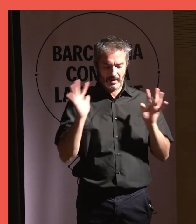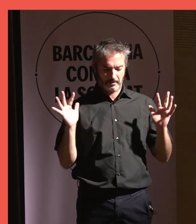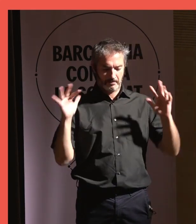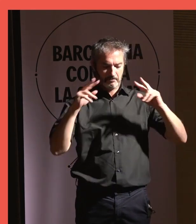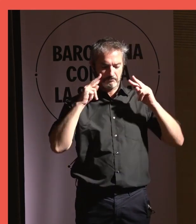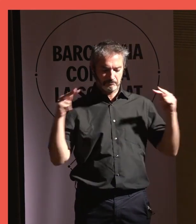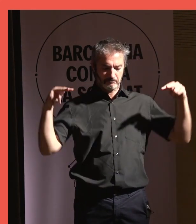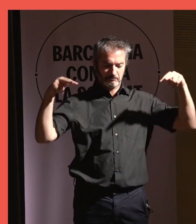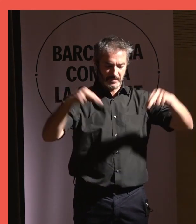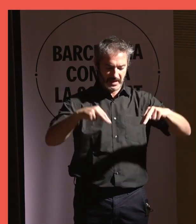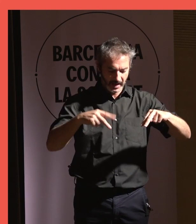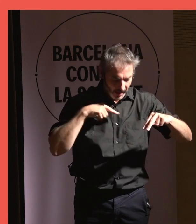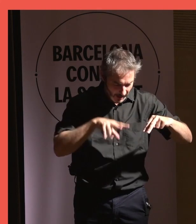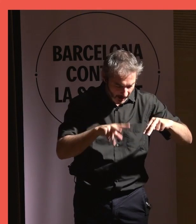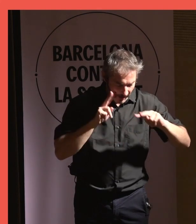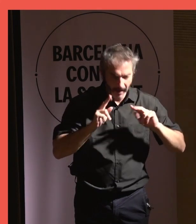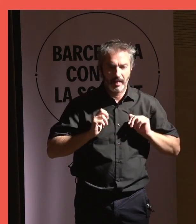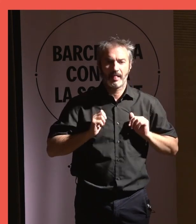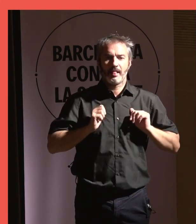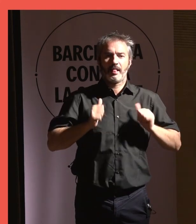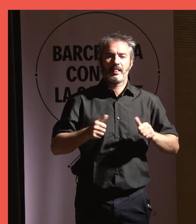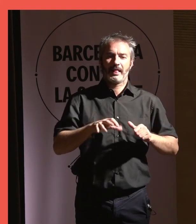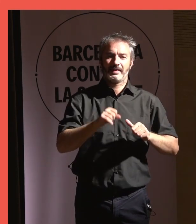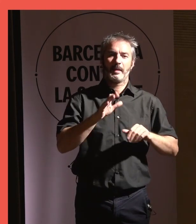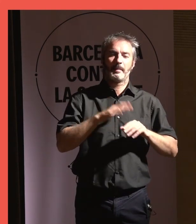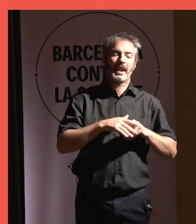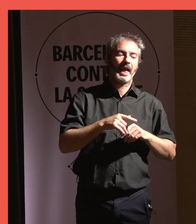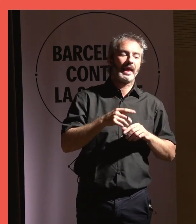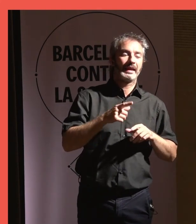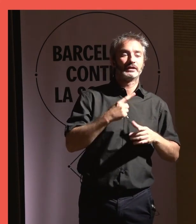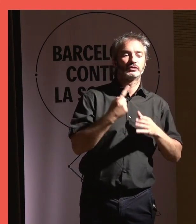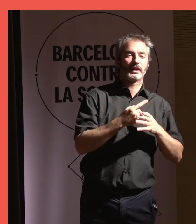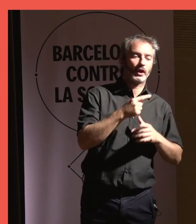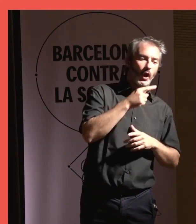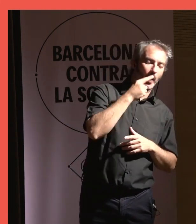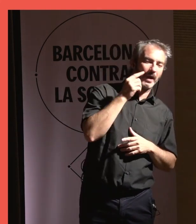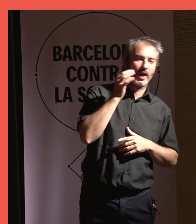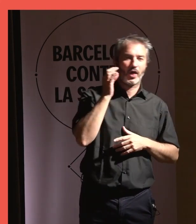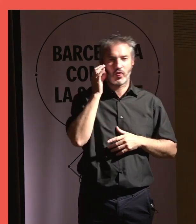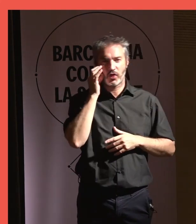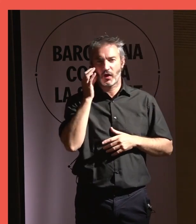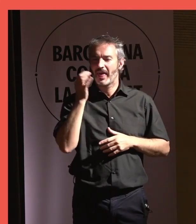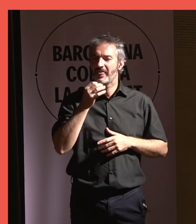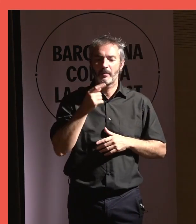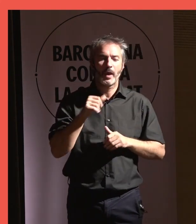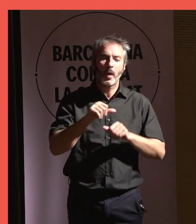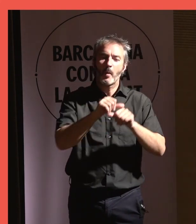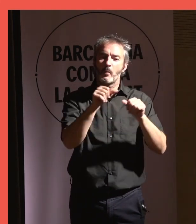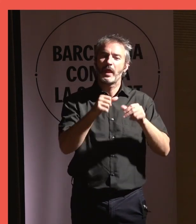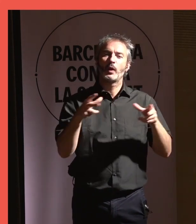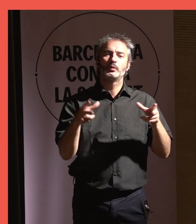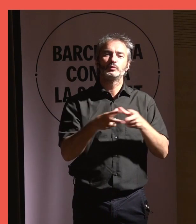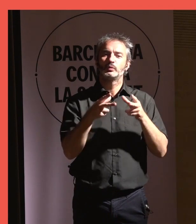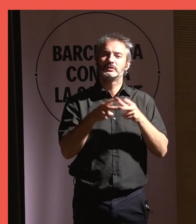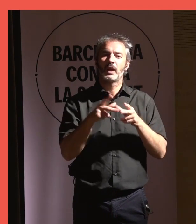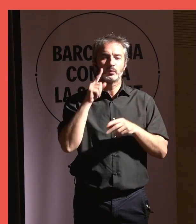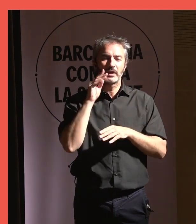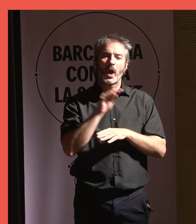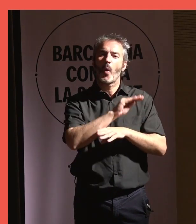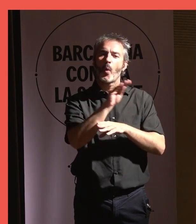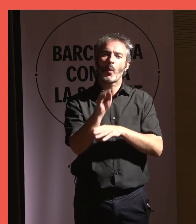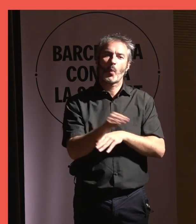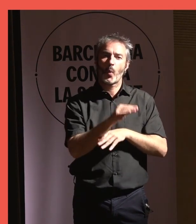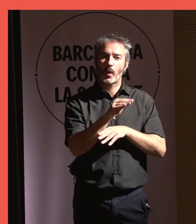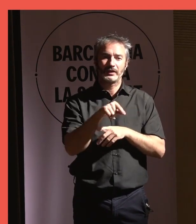a entendre l'experiència de la soledat entre homes i dones. Hem de caminar cap a un model de societat de cures.